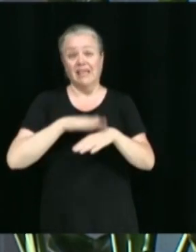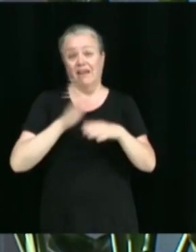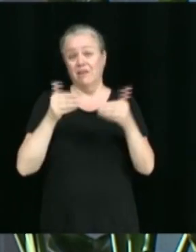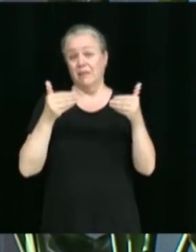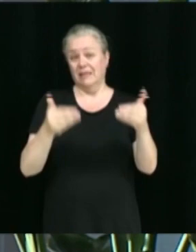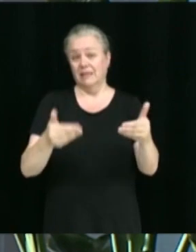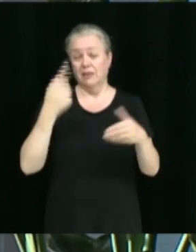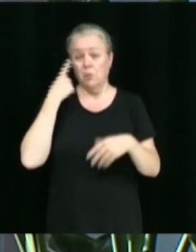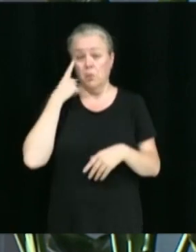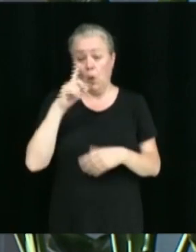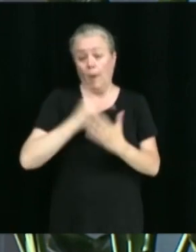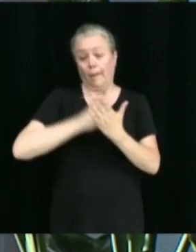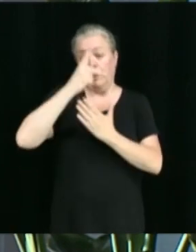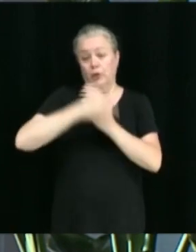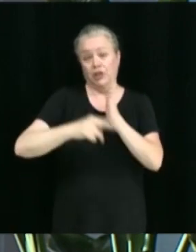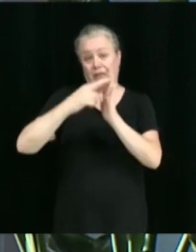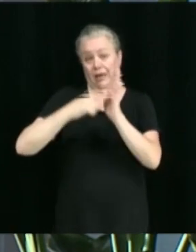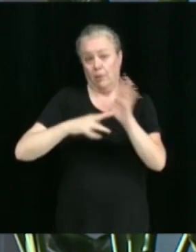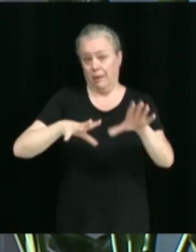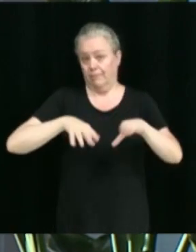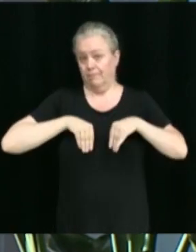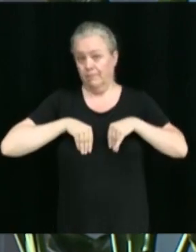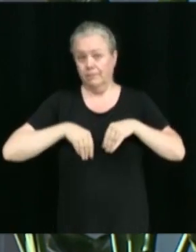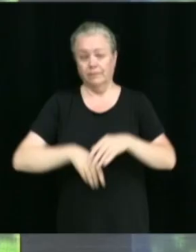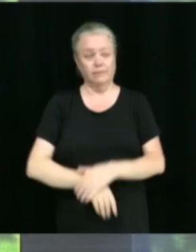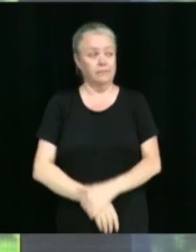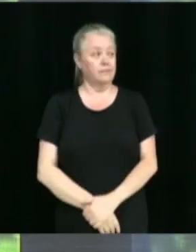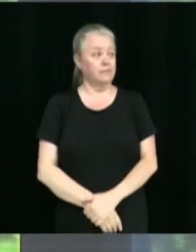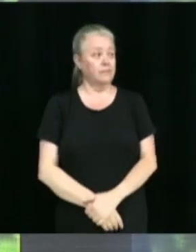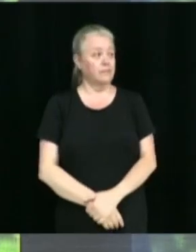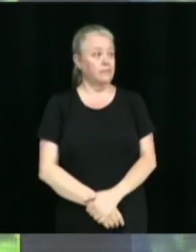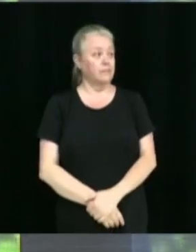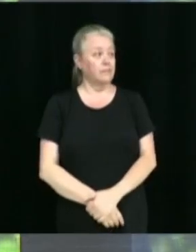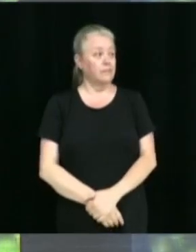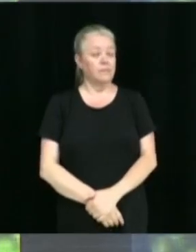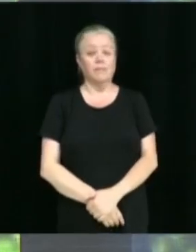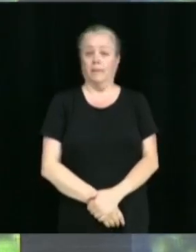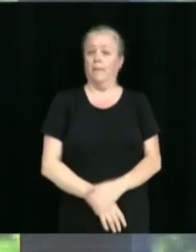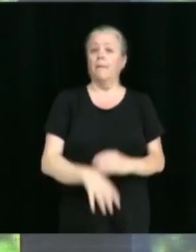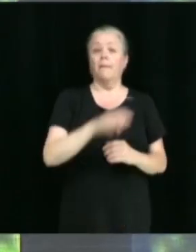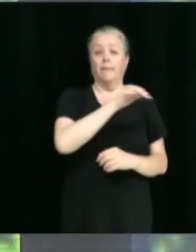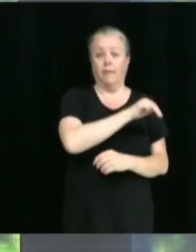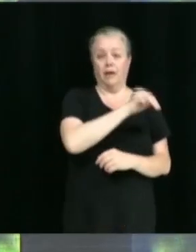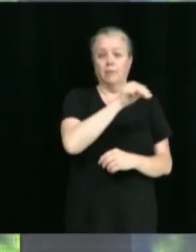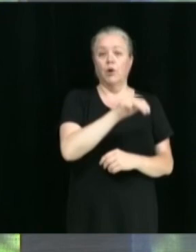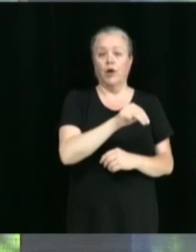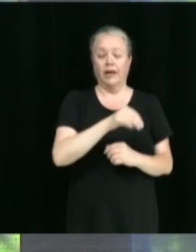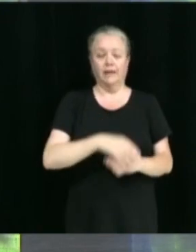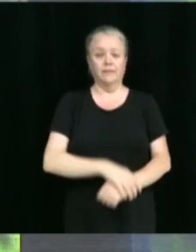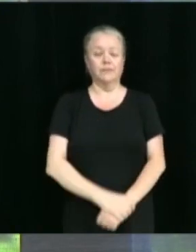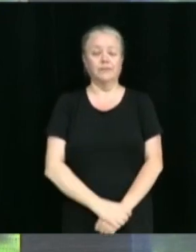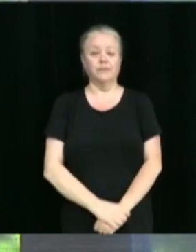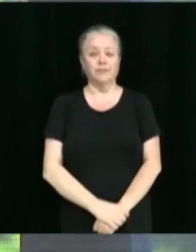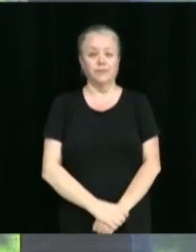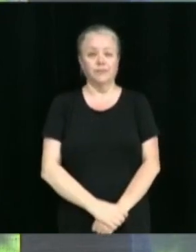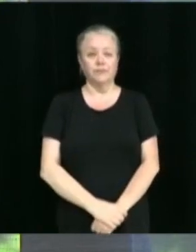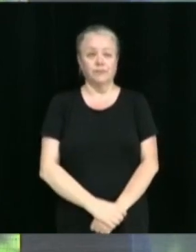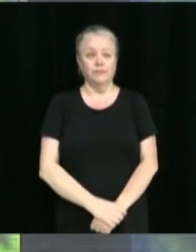pour qu'un projet de règlement soit adopté. Il a donné l'avis de motion, M. le maire. Marc Morin.